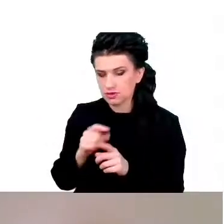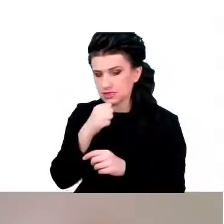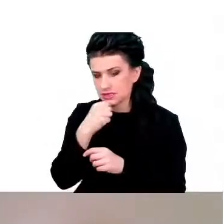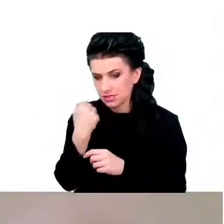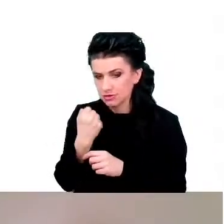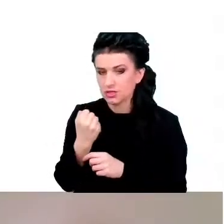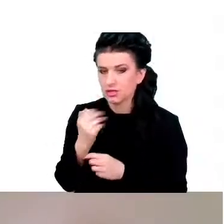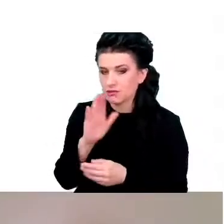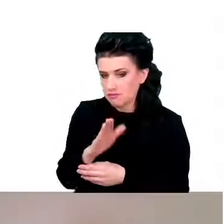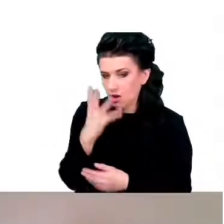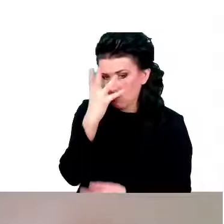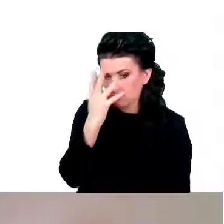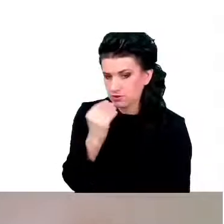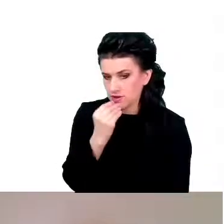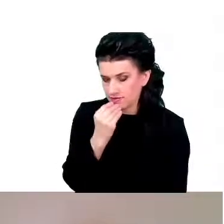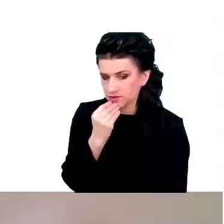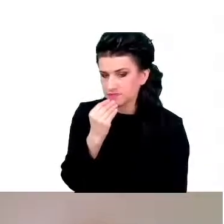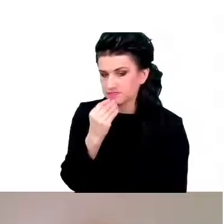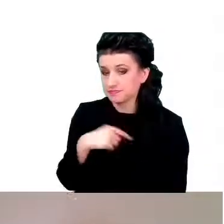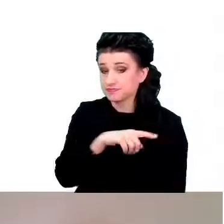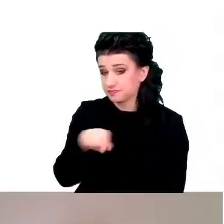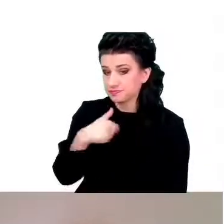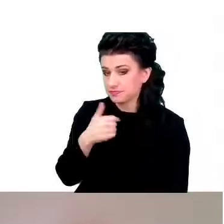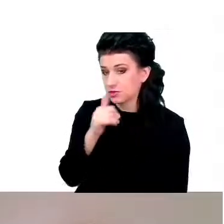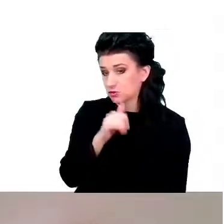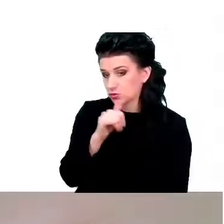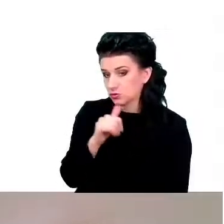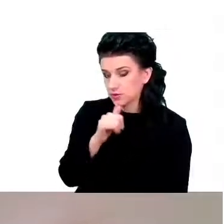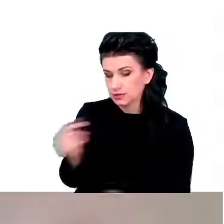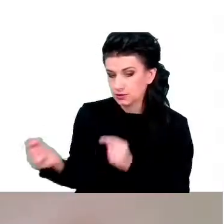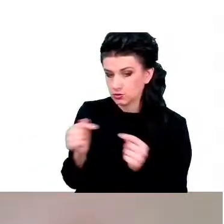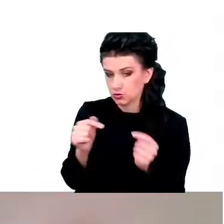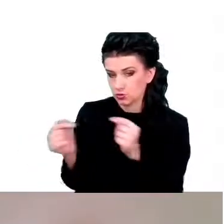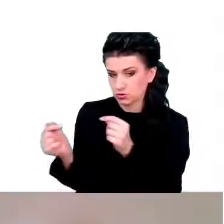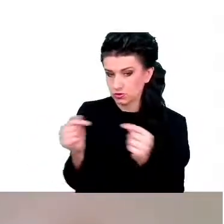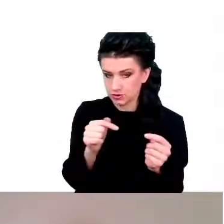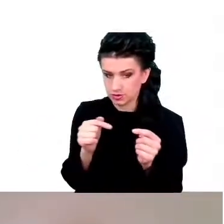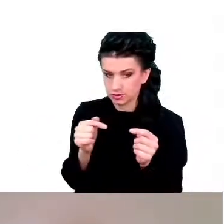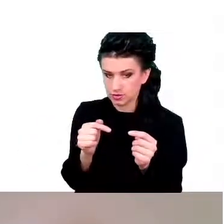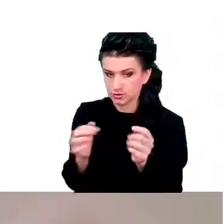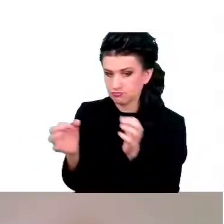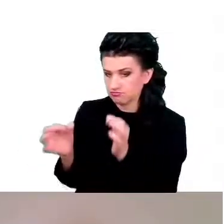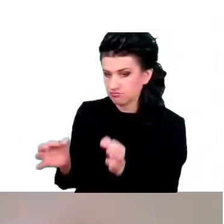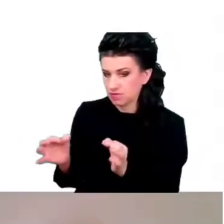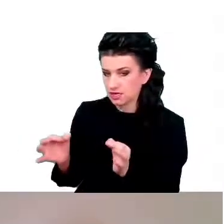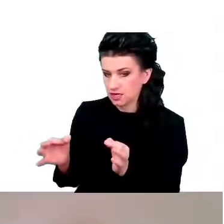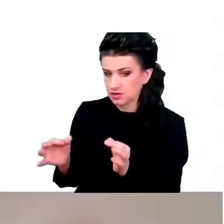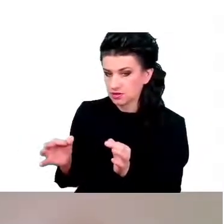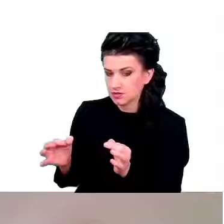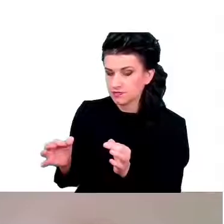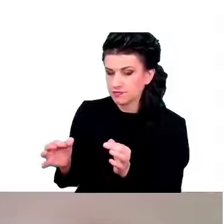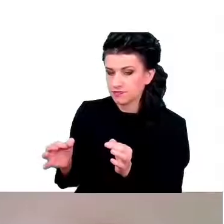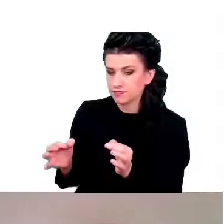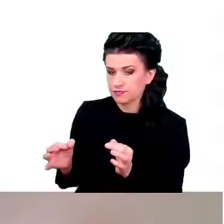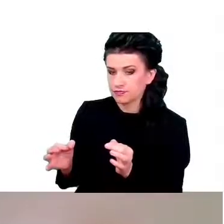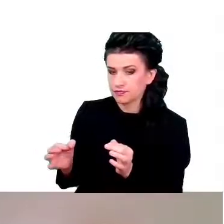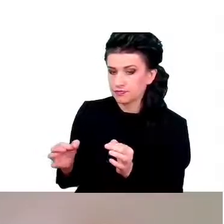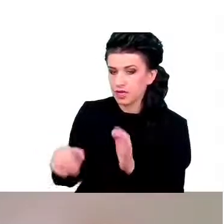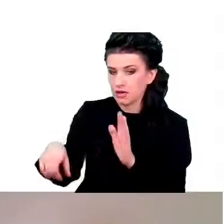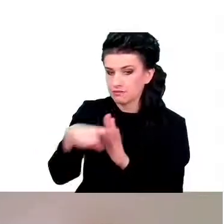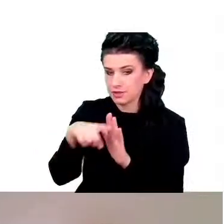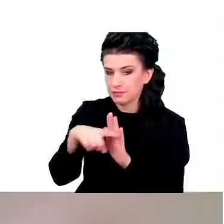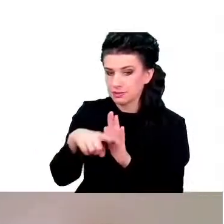zastanówmy się, co stoi za, czy spróbujmy sobie przedyskutować to, co stoi za deficytami właśnie